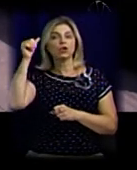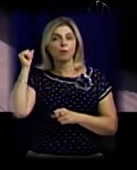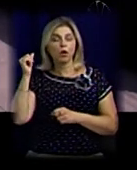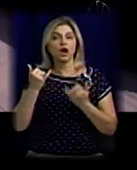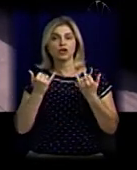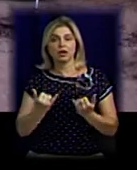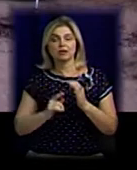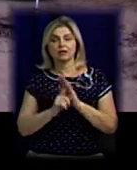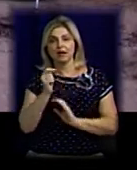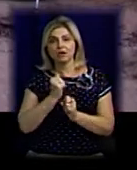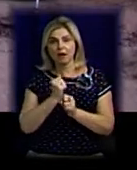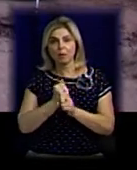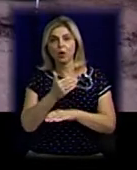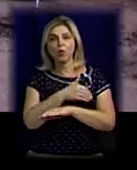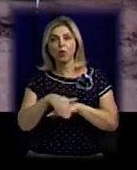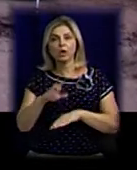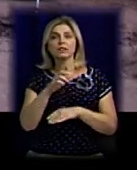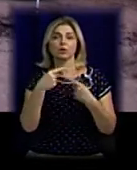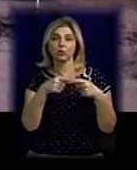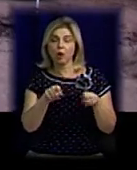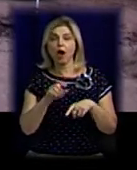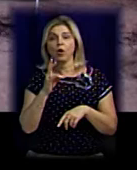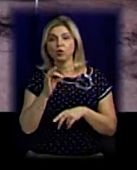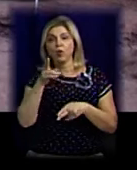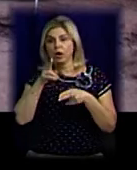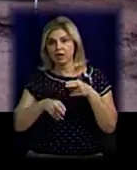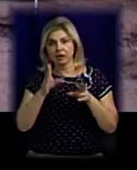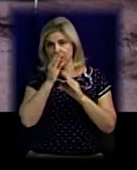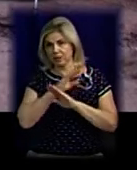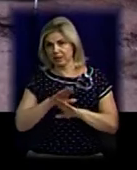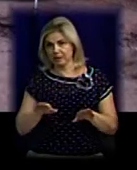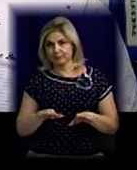почали роботи на вулиці Боровісників. Але закінчити їх не встигли.